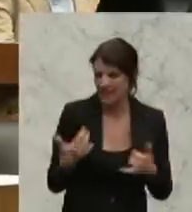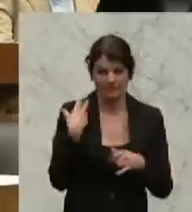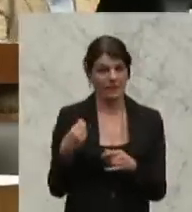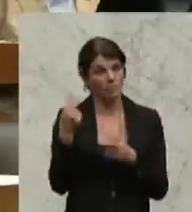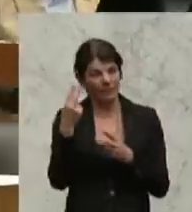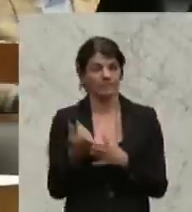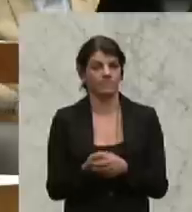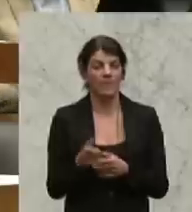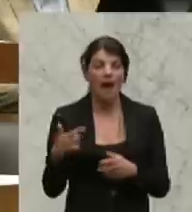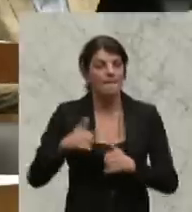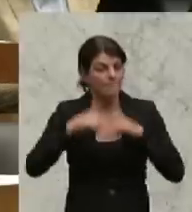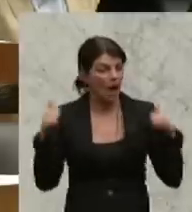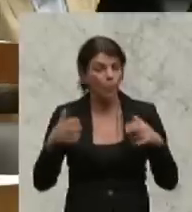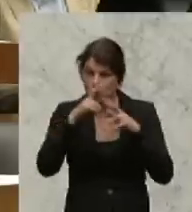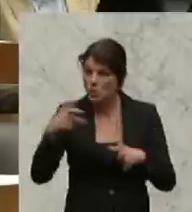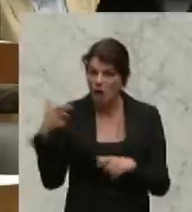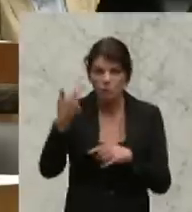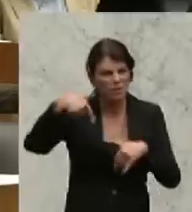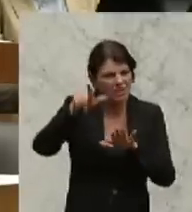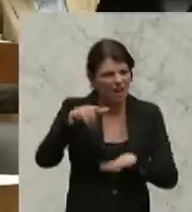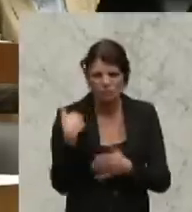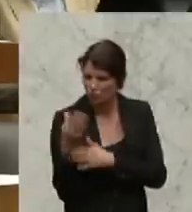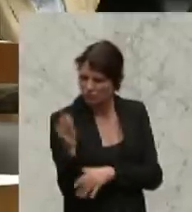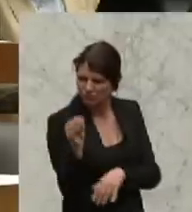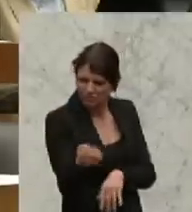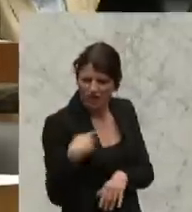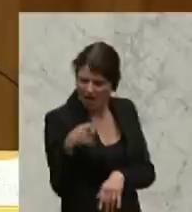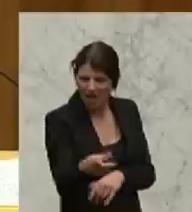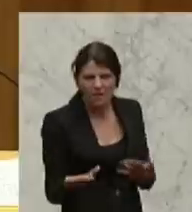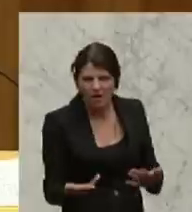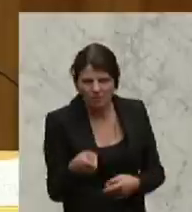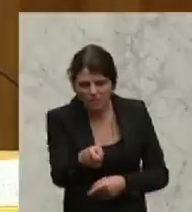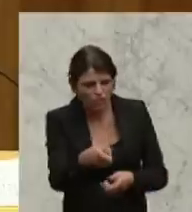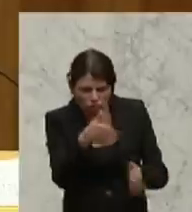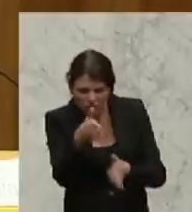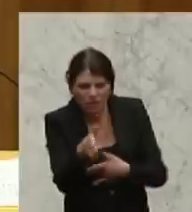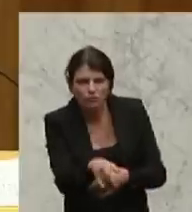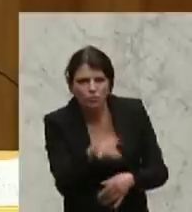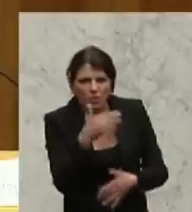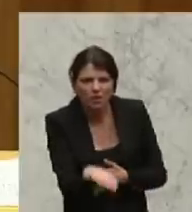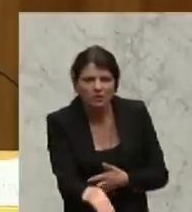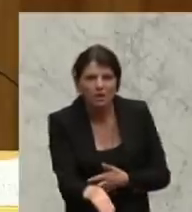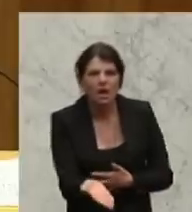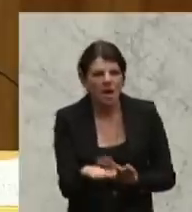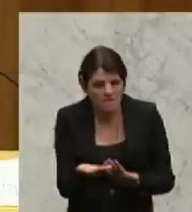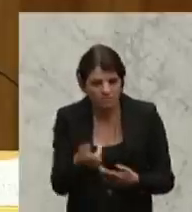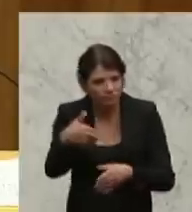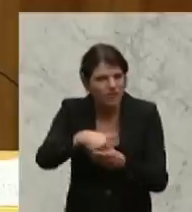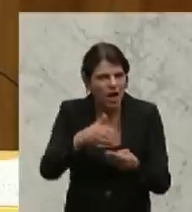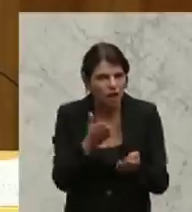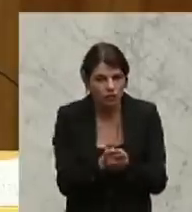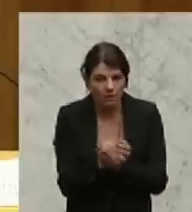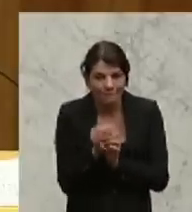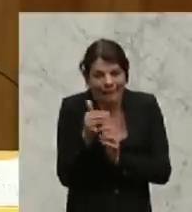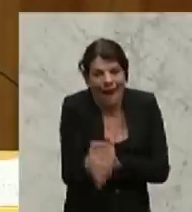Bankenuntersuchungsausschuss 2007 darauf hingewiesen haben, was hier alles schiefläuft, dass es hier mittlerweile um Milliarden geht